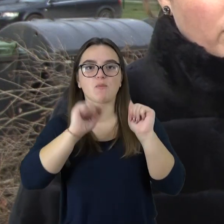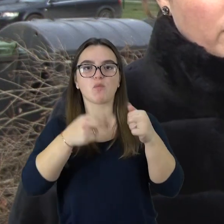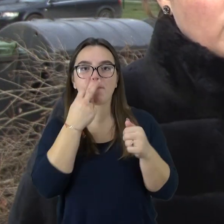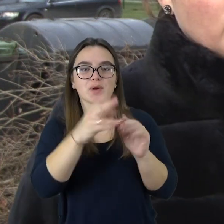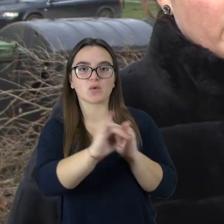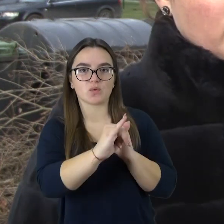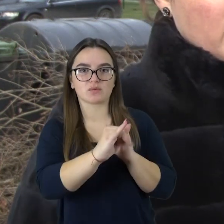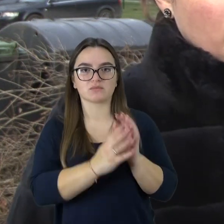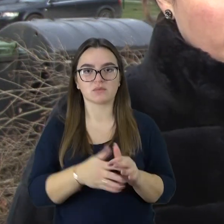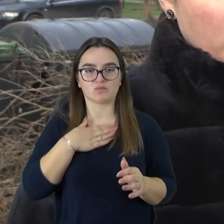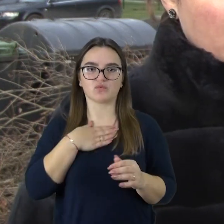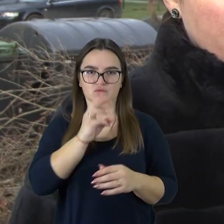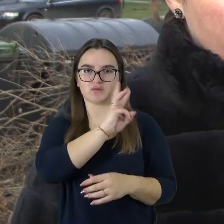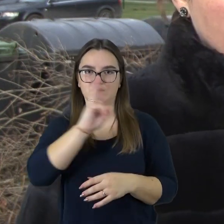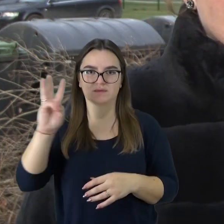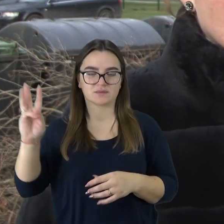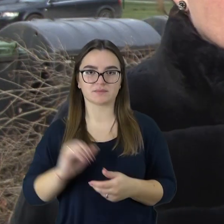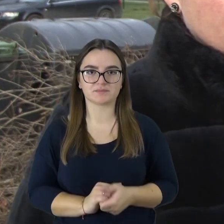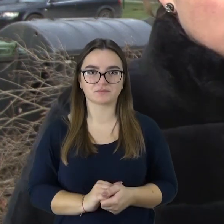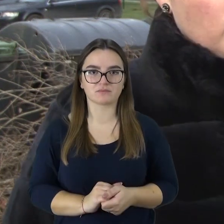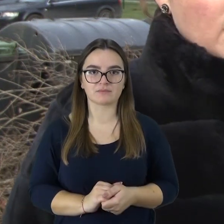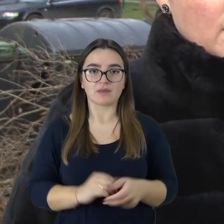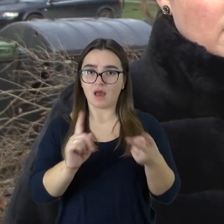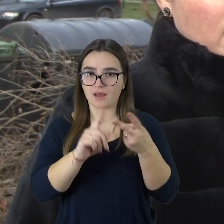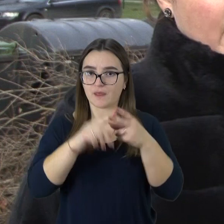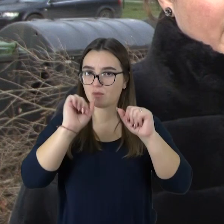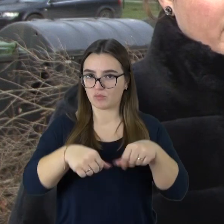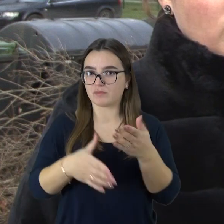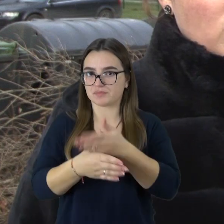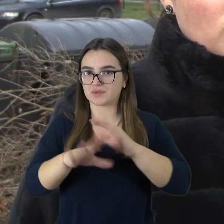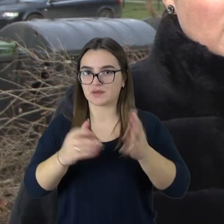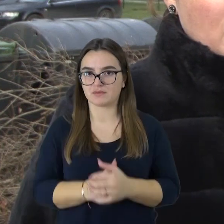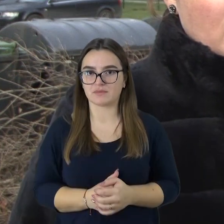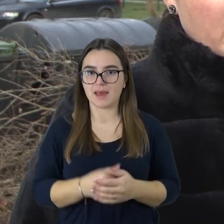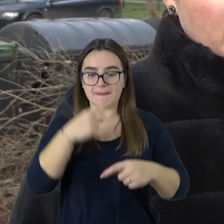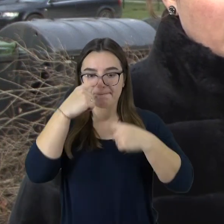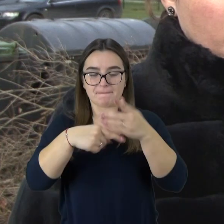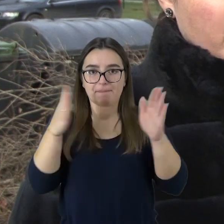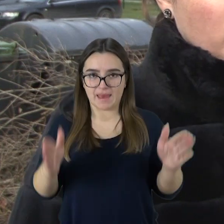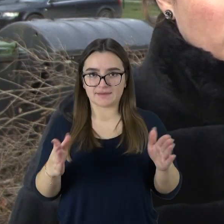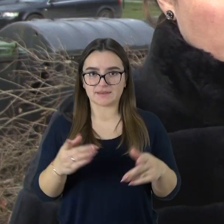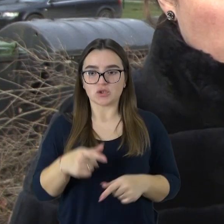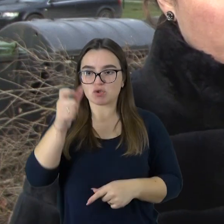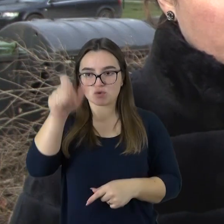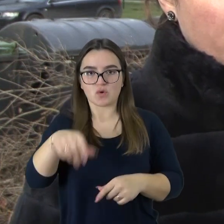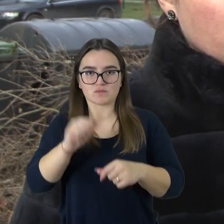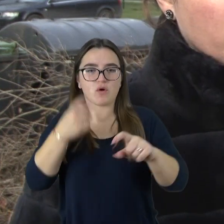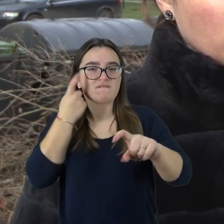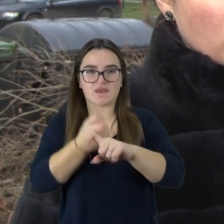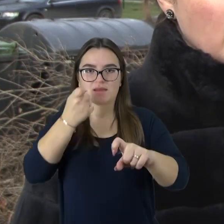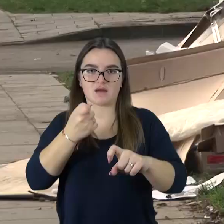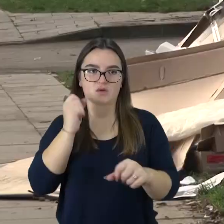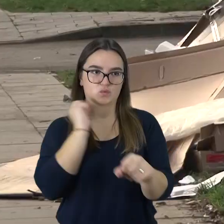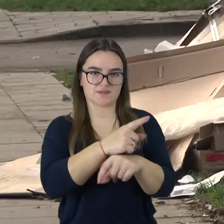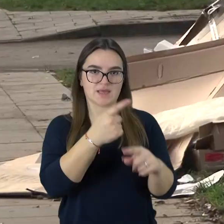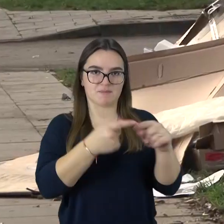šiuliu rejonu atliekų tvarkimo centro puslapyje. Kitas būdas tai yra, kad gali gyventojais užsisakyti vieną kartą per metus nemokami išsivežti